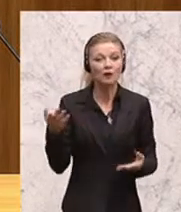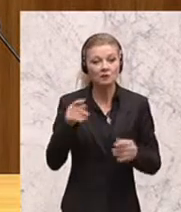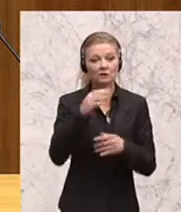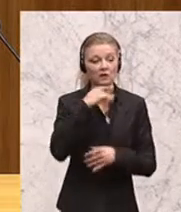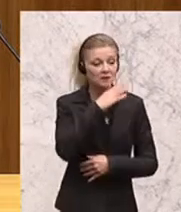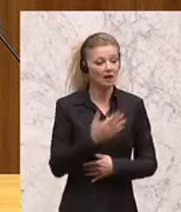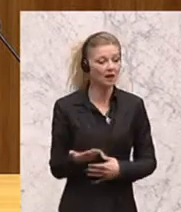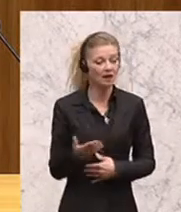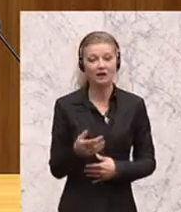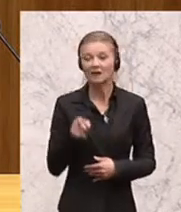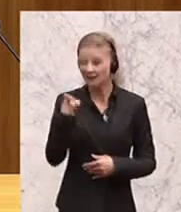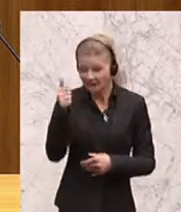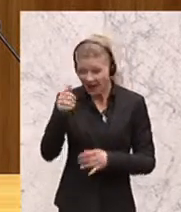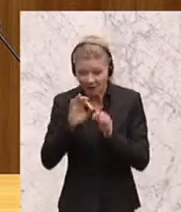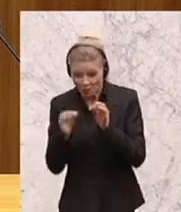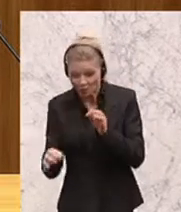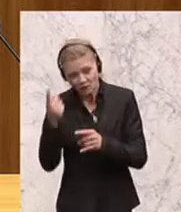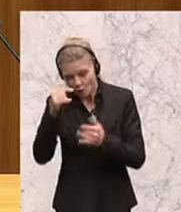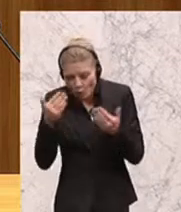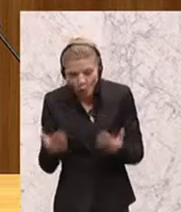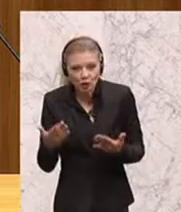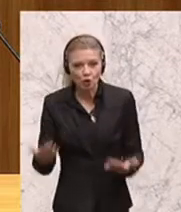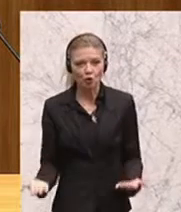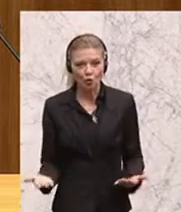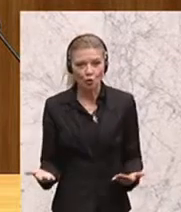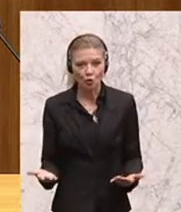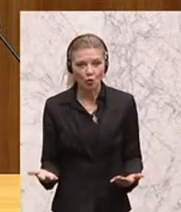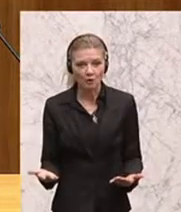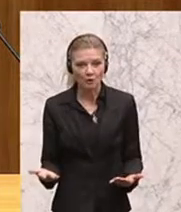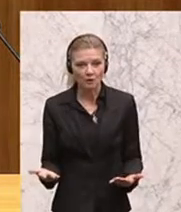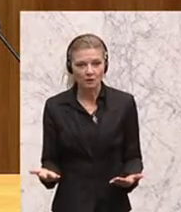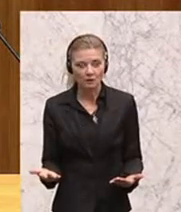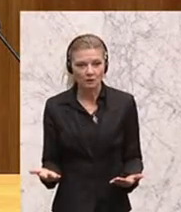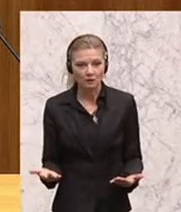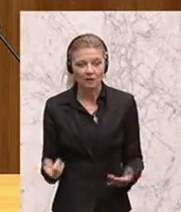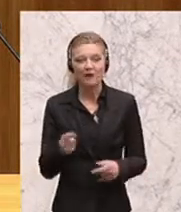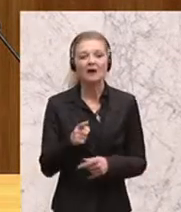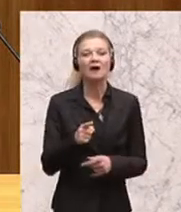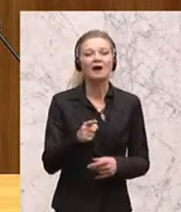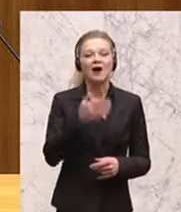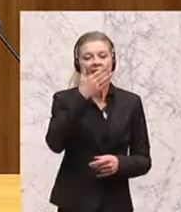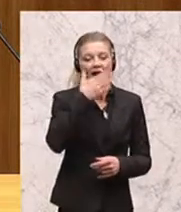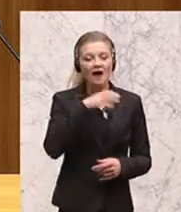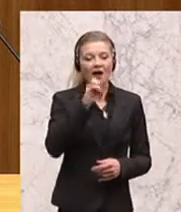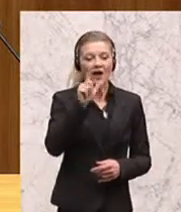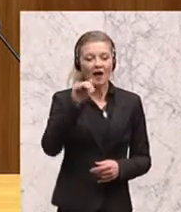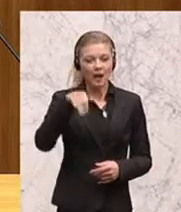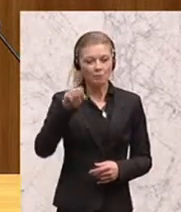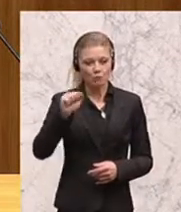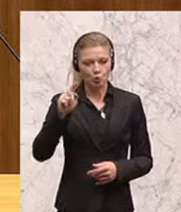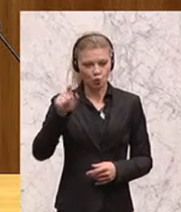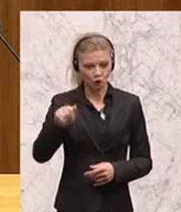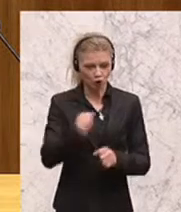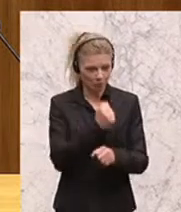arabischen Welt, die einer der Wurzeln ist, warum das heute so ist, wie es ist. Helmut Schmidt hat einmal gesagt, man kann nicht mit über einer